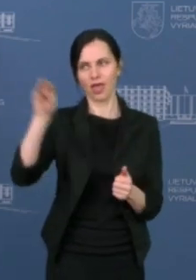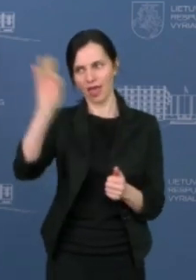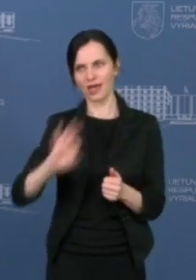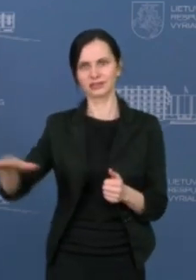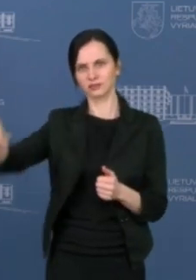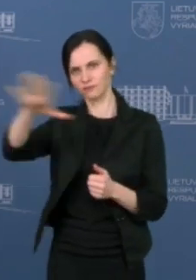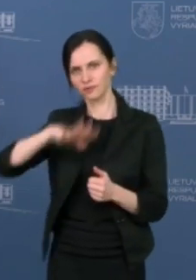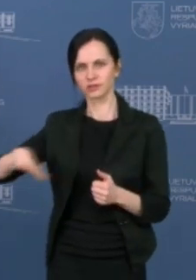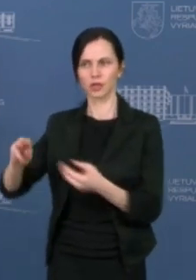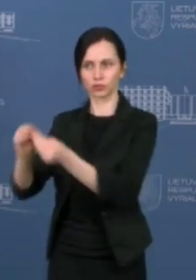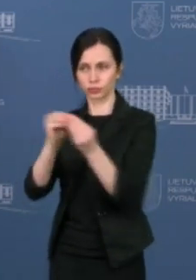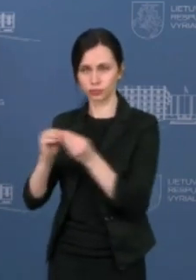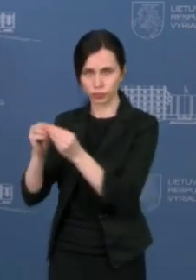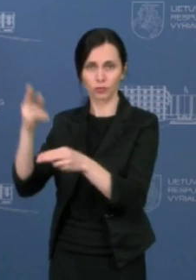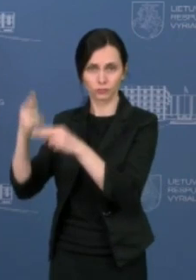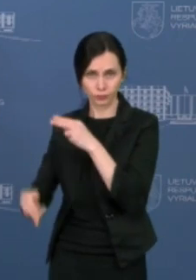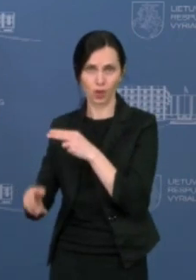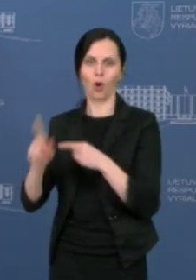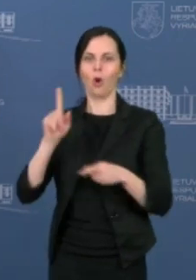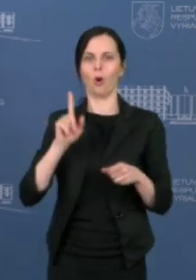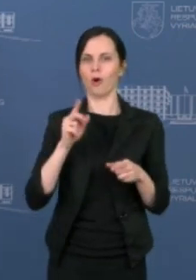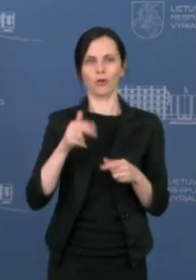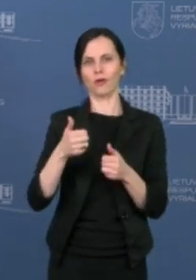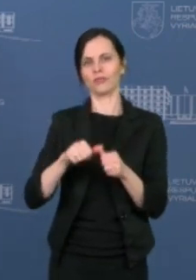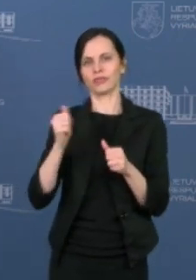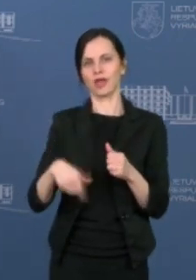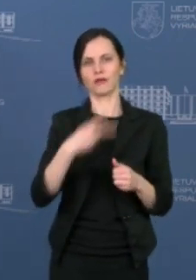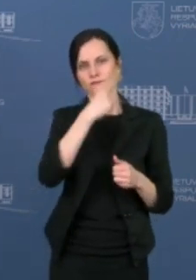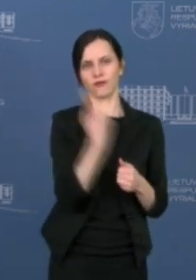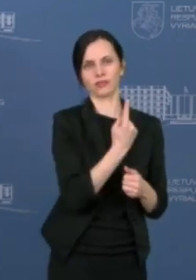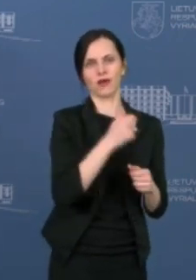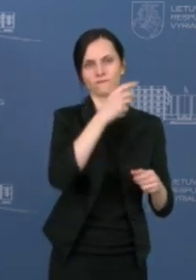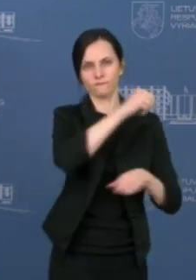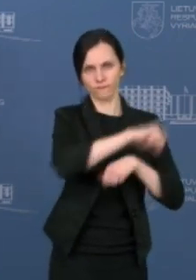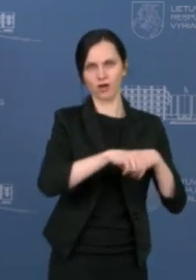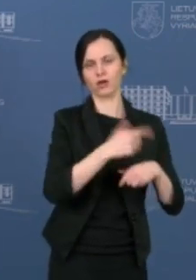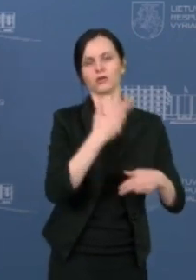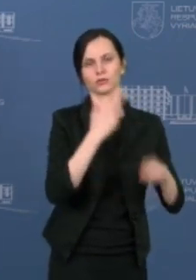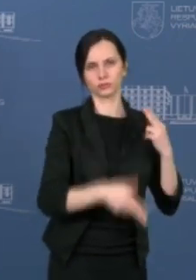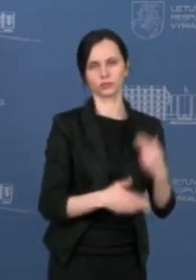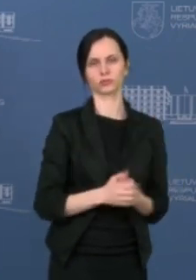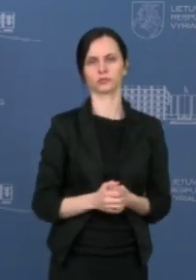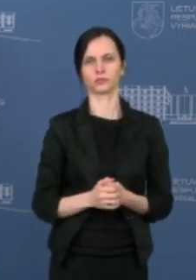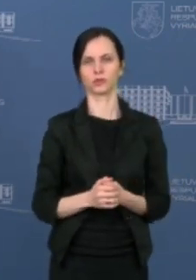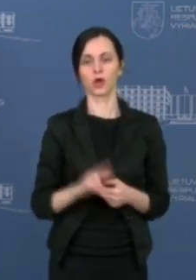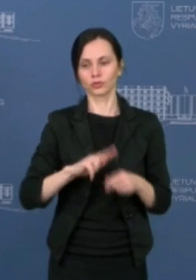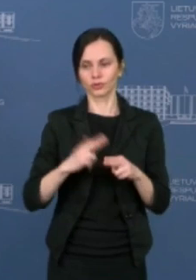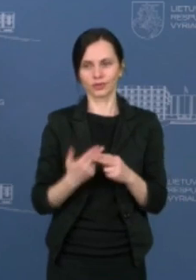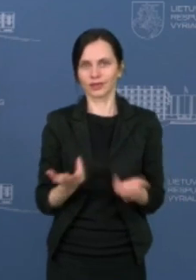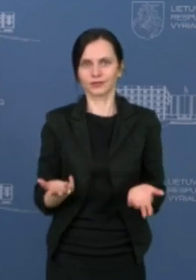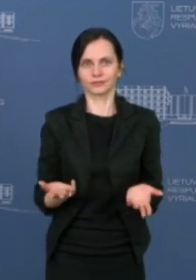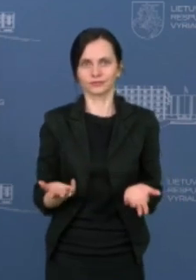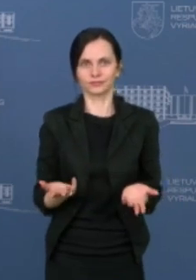mastu, o ne vien tik pritaikant jo kažkokią tai naudojimą nacionalinėme lygminyje. Tai kol kas